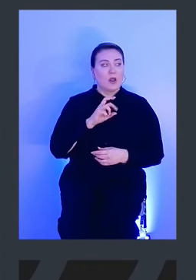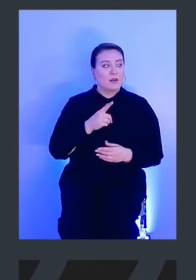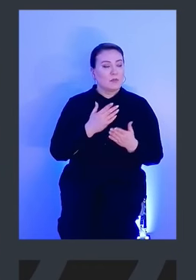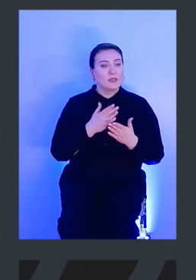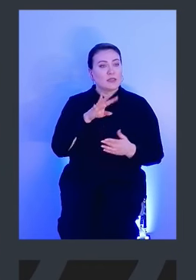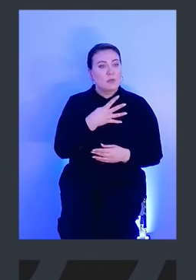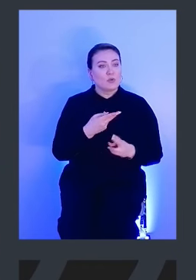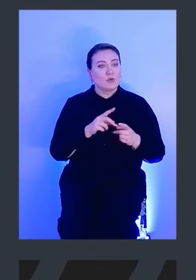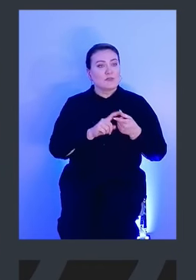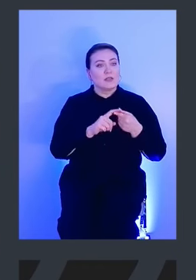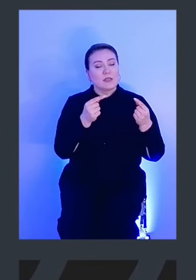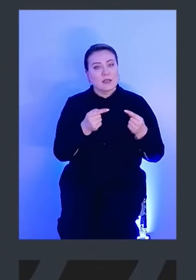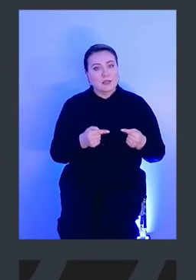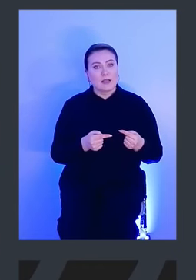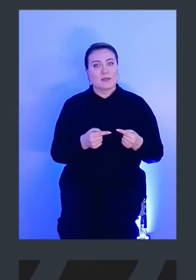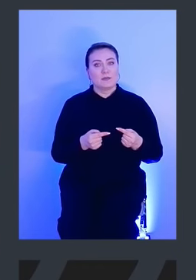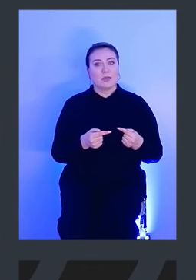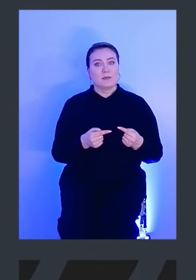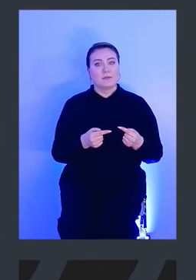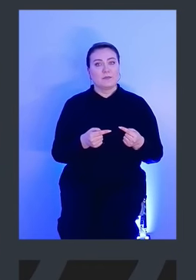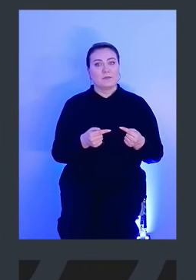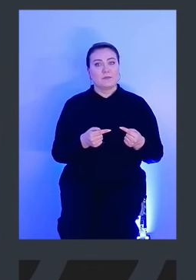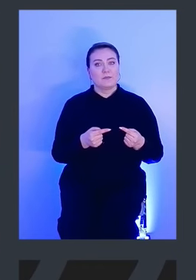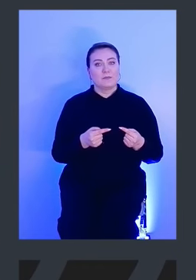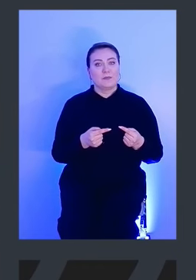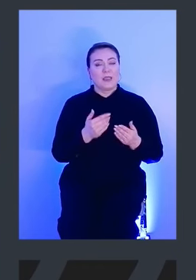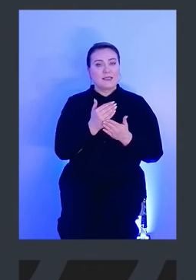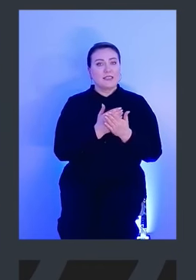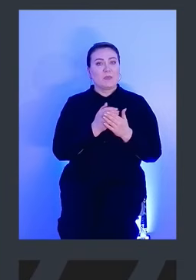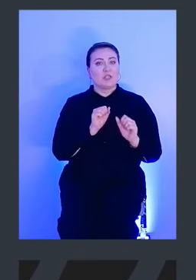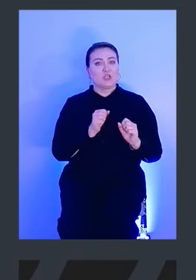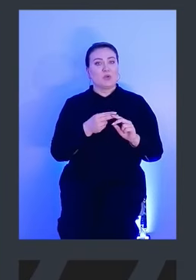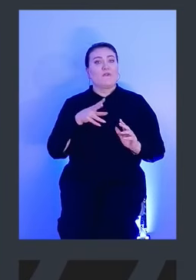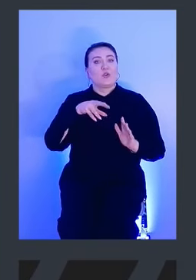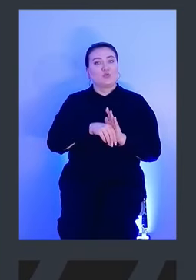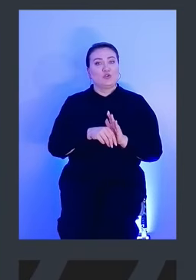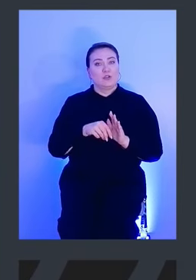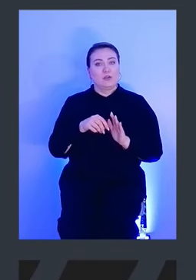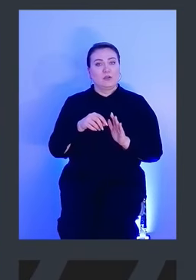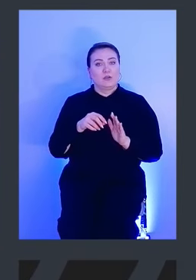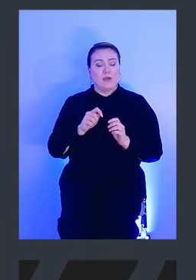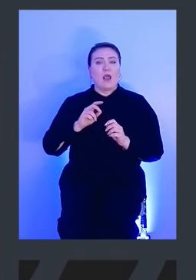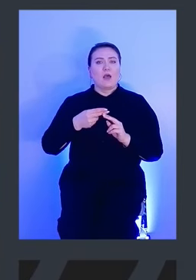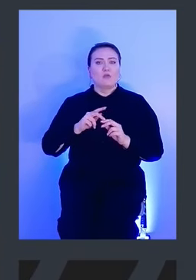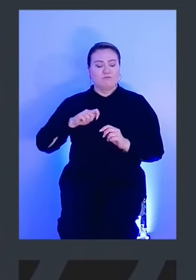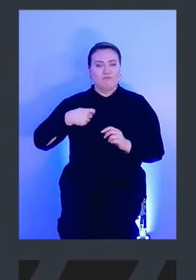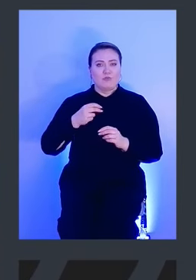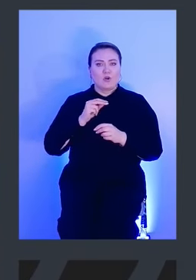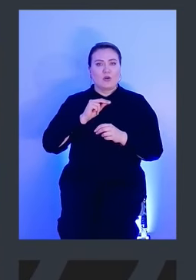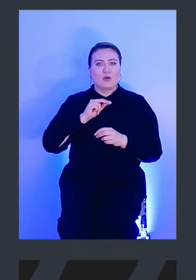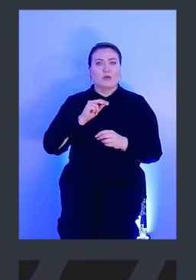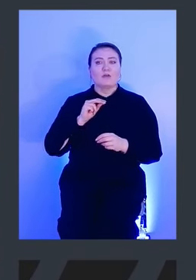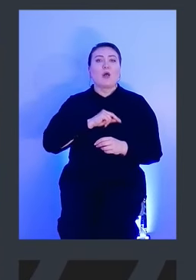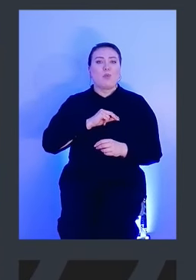с конкретными системами защиты, которые включены на Mac. Ну, например, Gatekeeper.